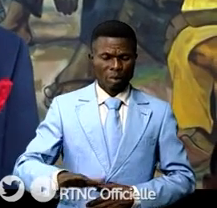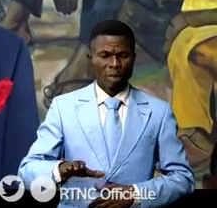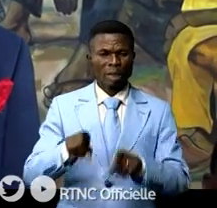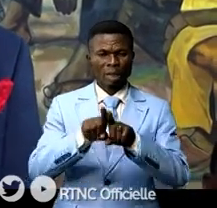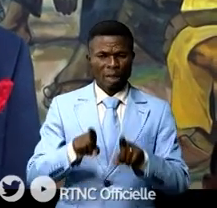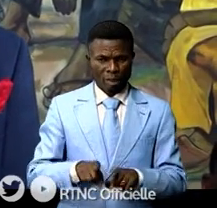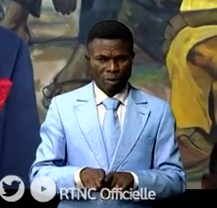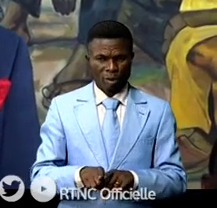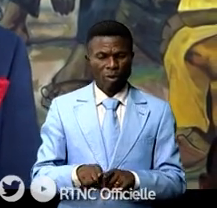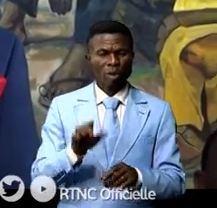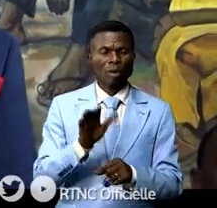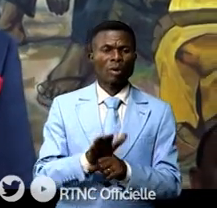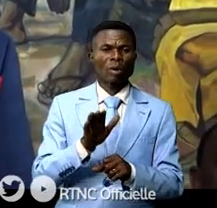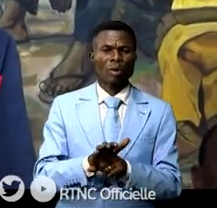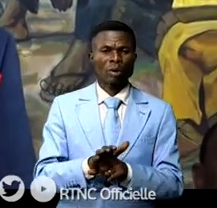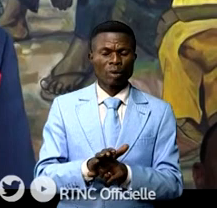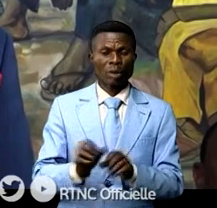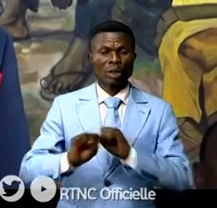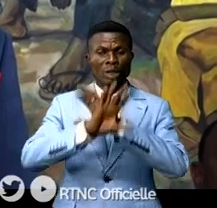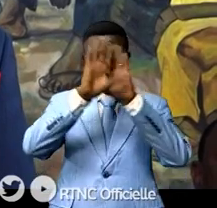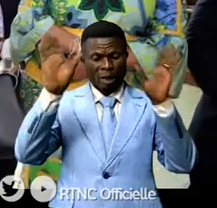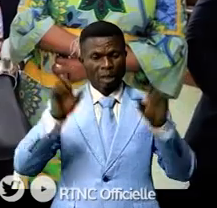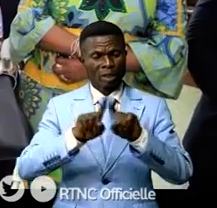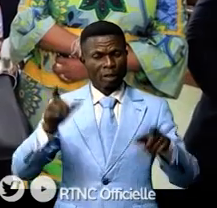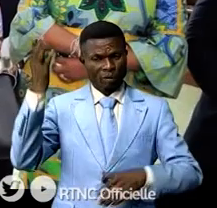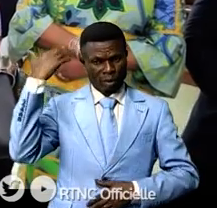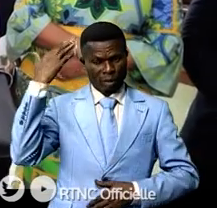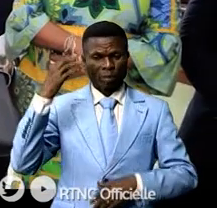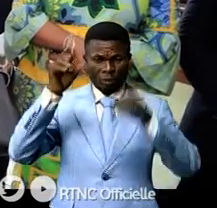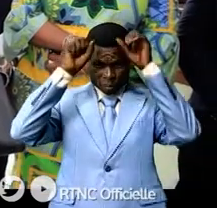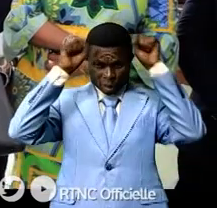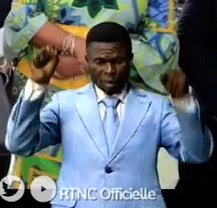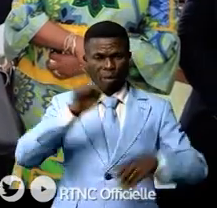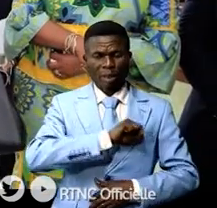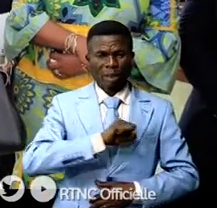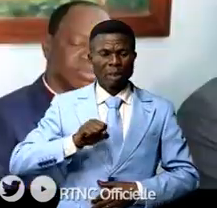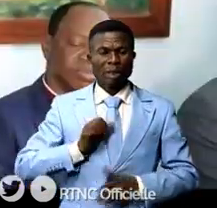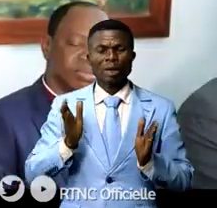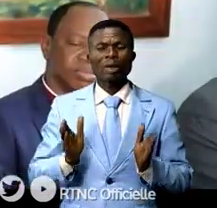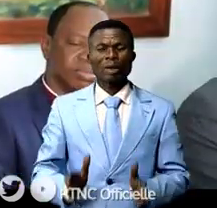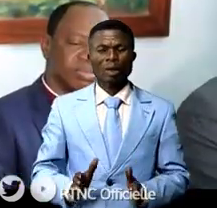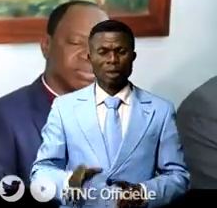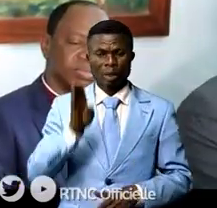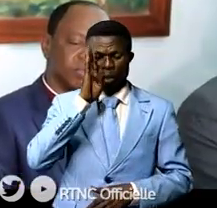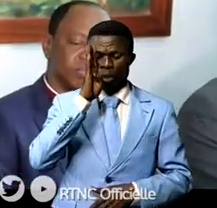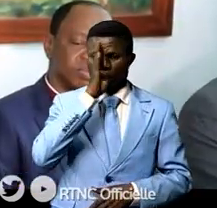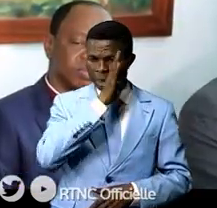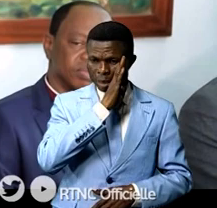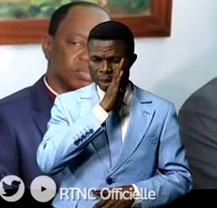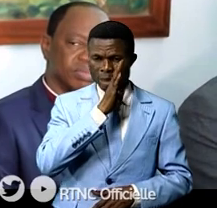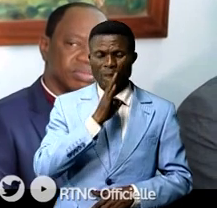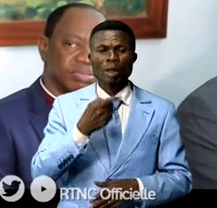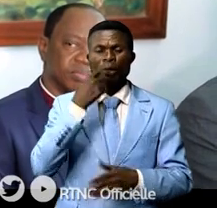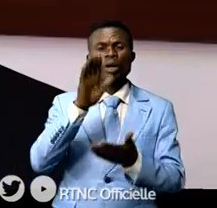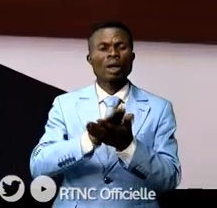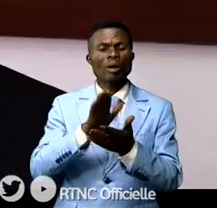qu'il y ait beaucoup plus de transparence qu'avant. Le président de la Chambre haute du Parlement, Modeste Baïti, a rendu un